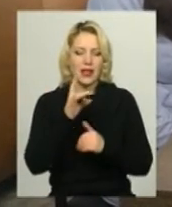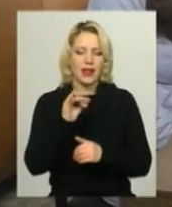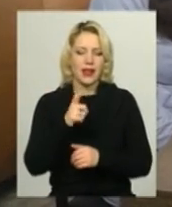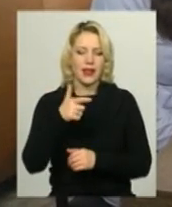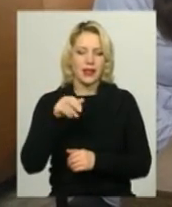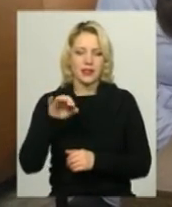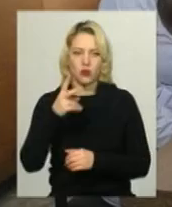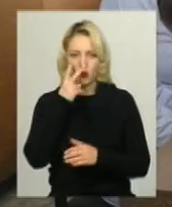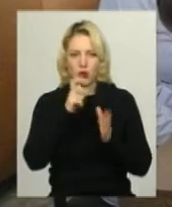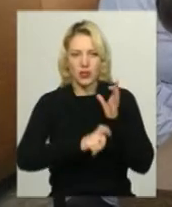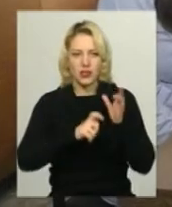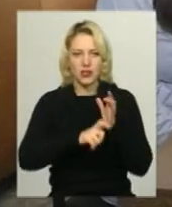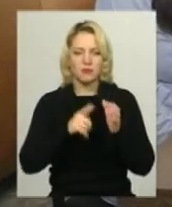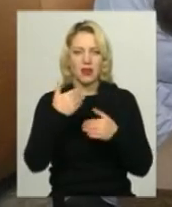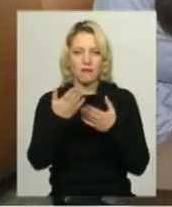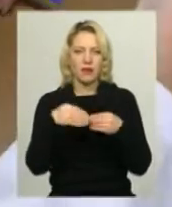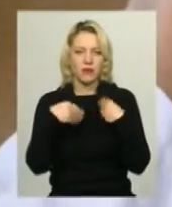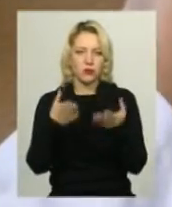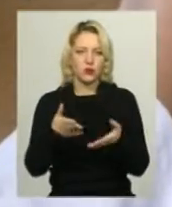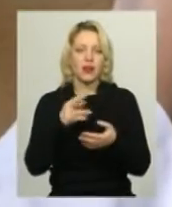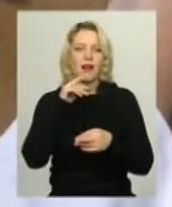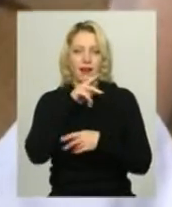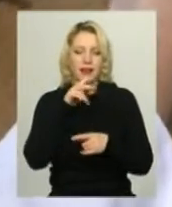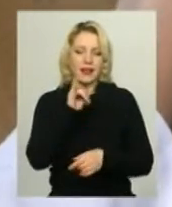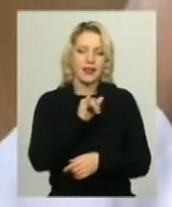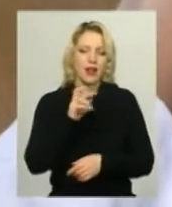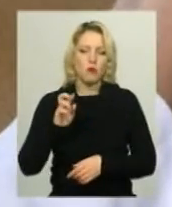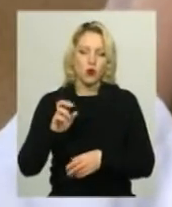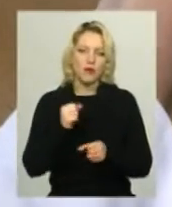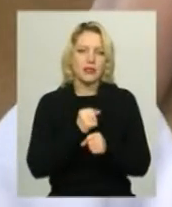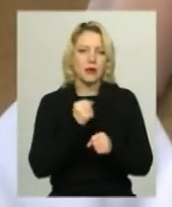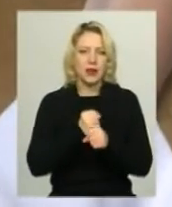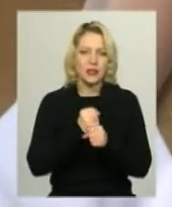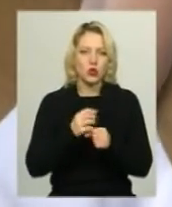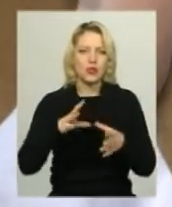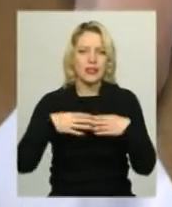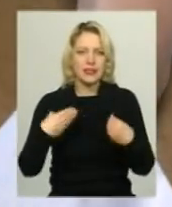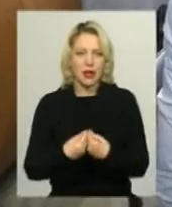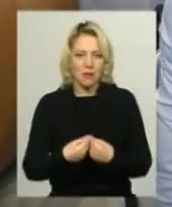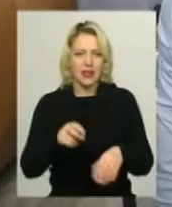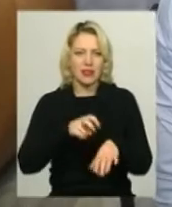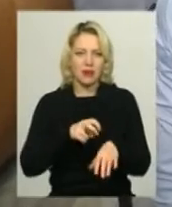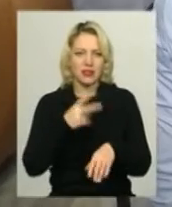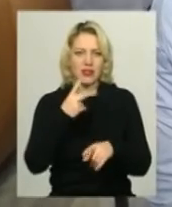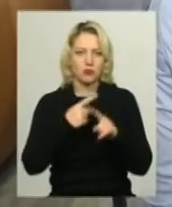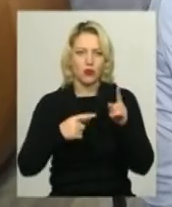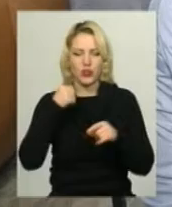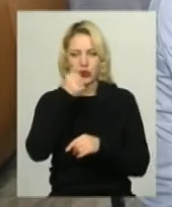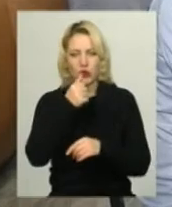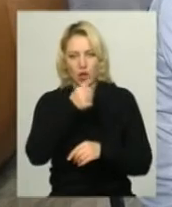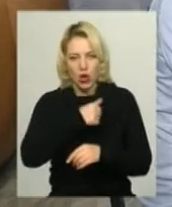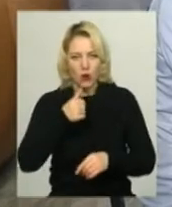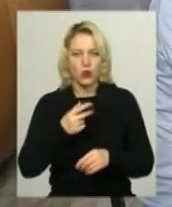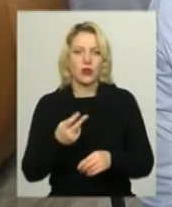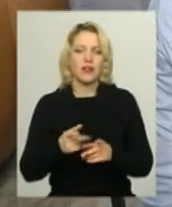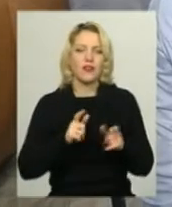показуєте рецепти, я вам даю тоді ліки. Інна Будовська працює з сімейним лікарем два з половиною роки. Раз на тиждень вона виїжджає